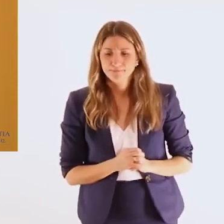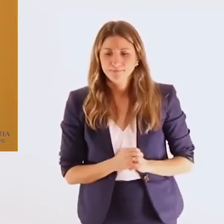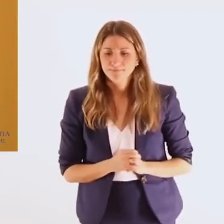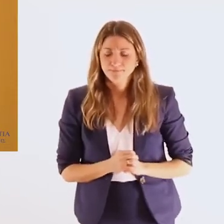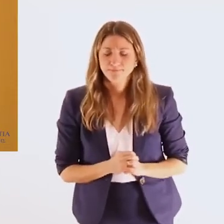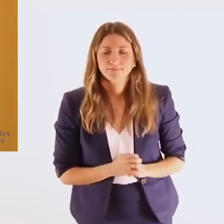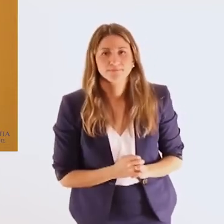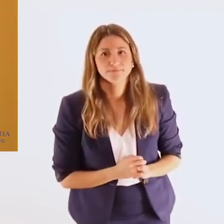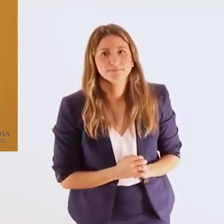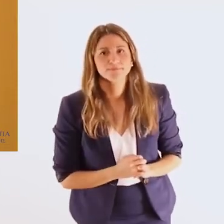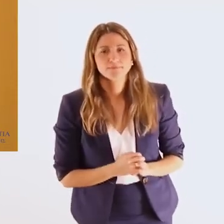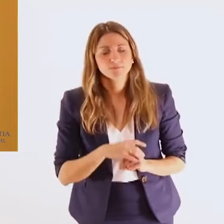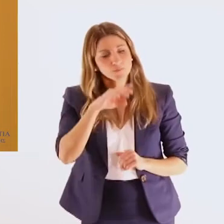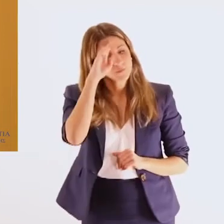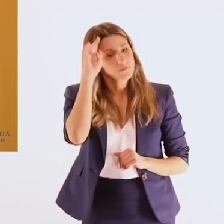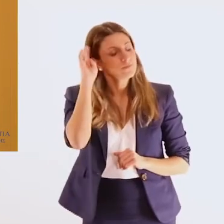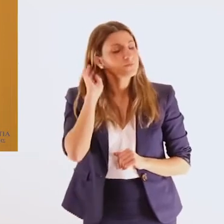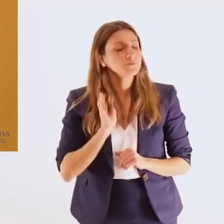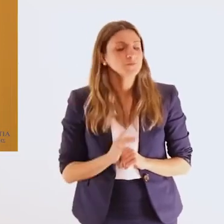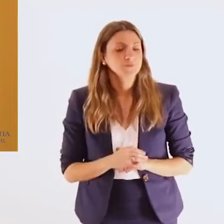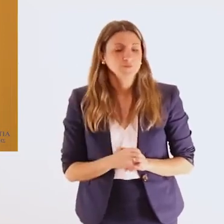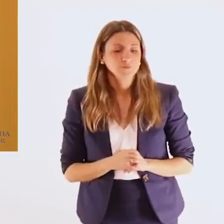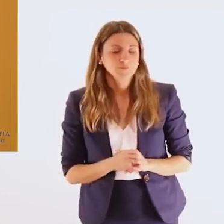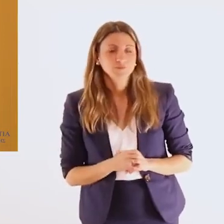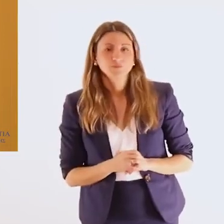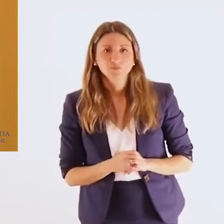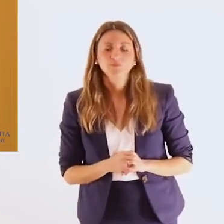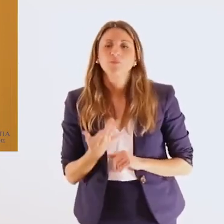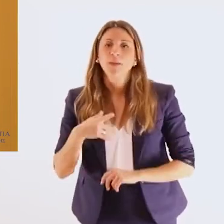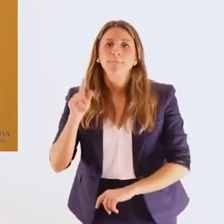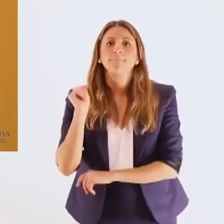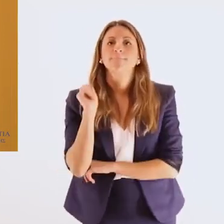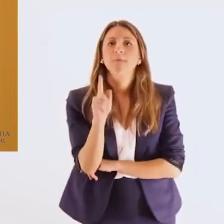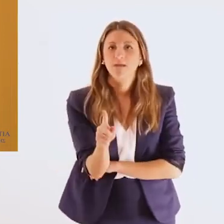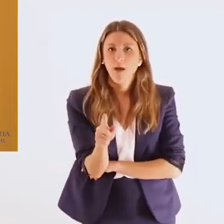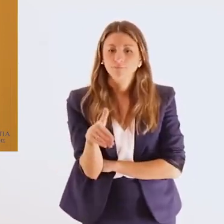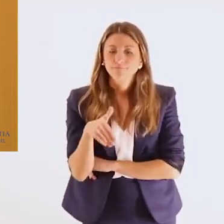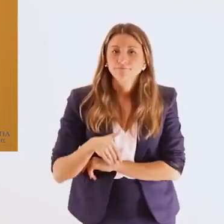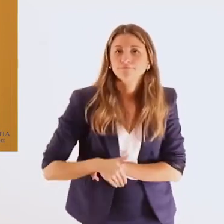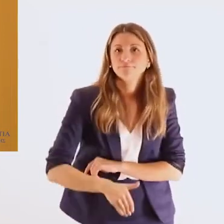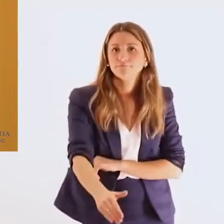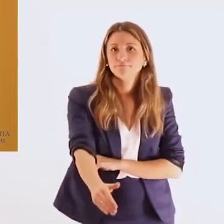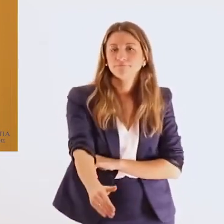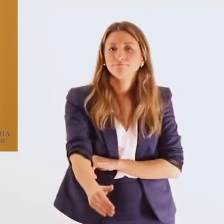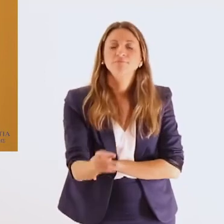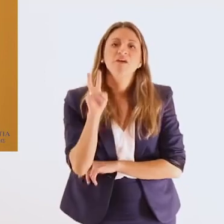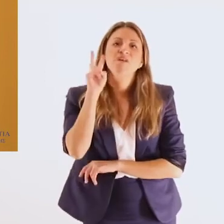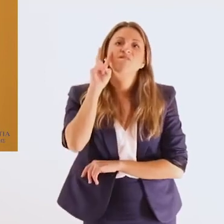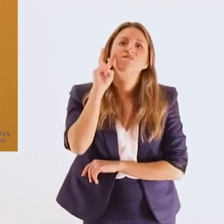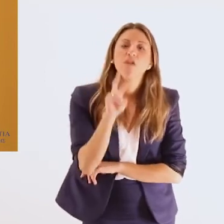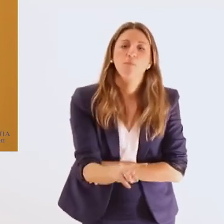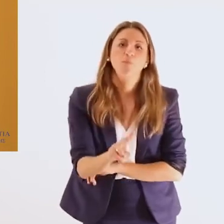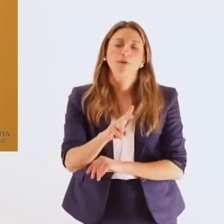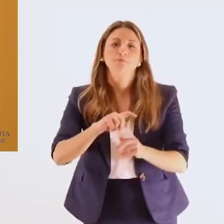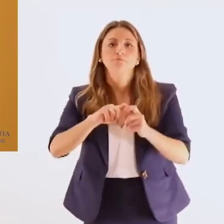αλλαγή για το πώς αντιλαμβανόμαστε όλοι μας τα ζητήματα